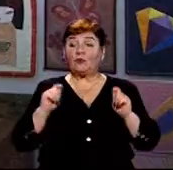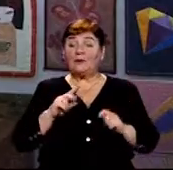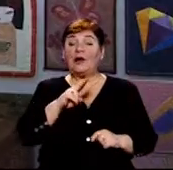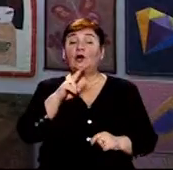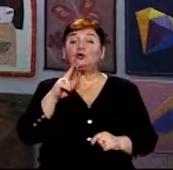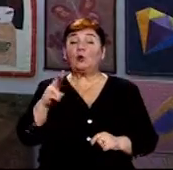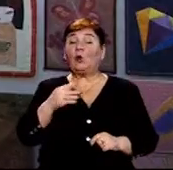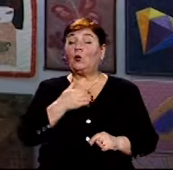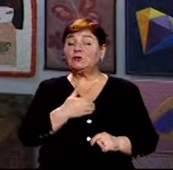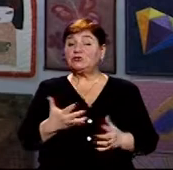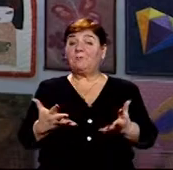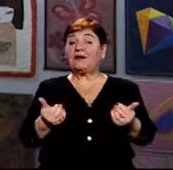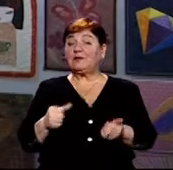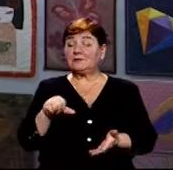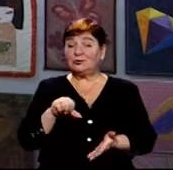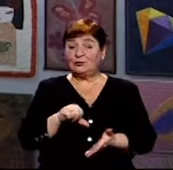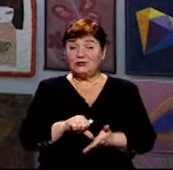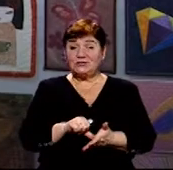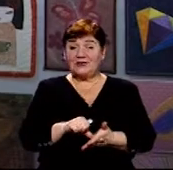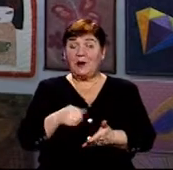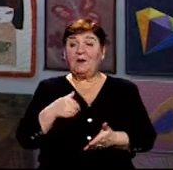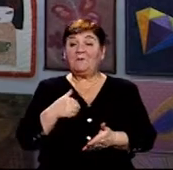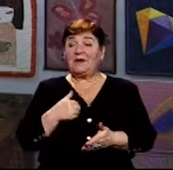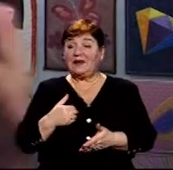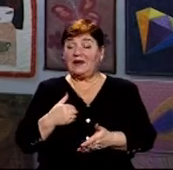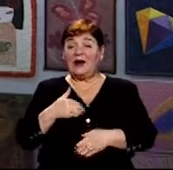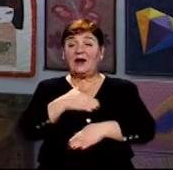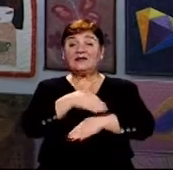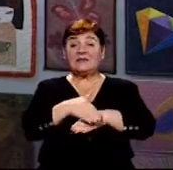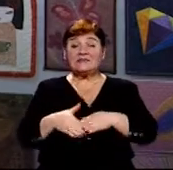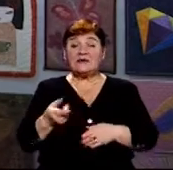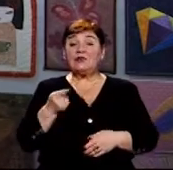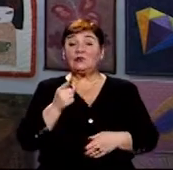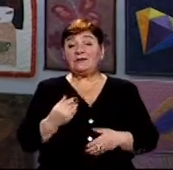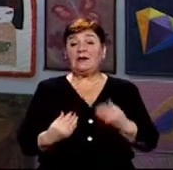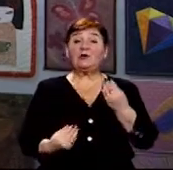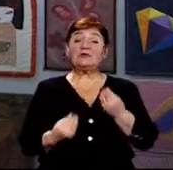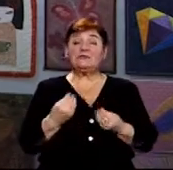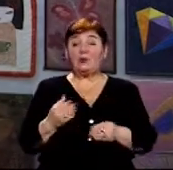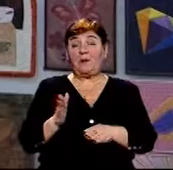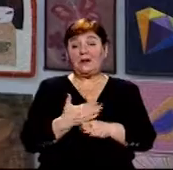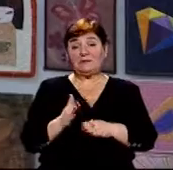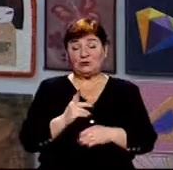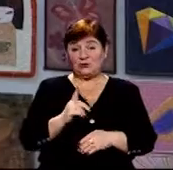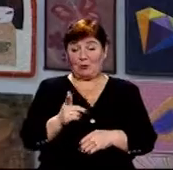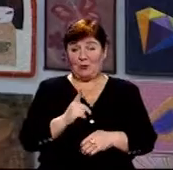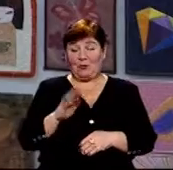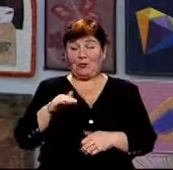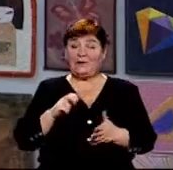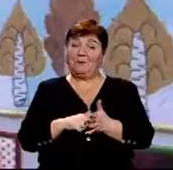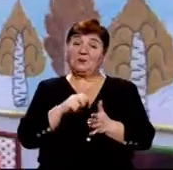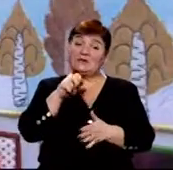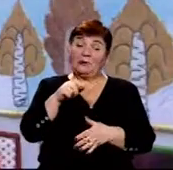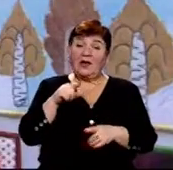хоче прийняти участь, скидуємо адреси і тоді вже розігруємо між собою, хто кому посилає. Ти тому